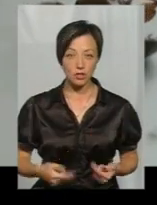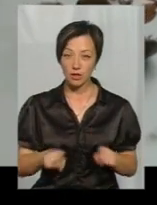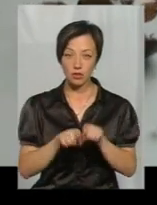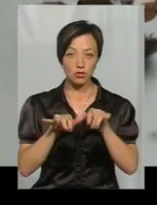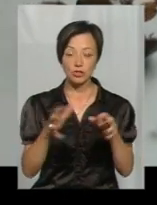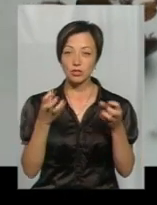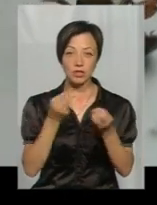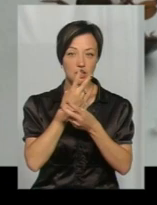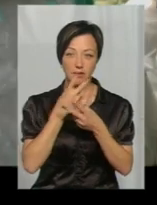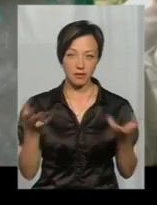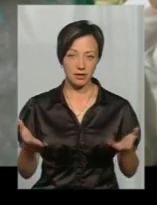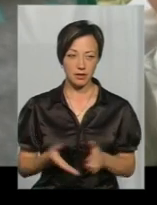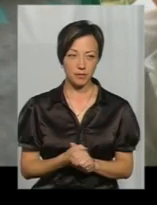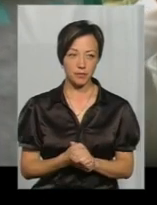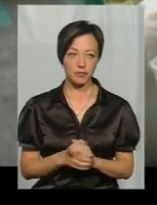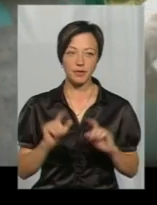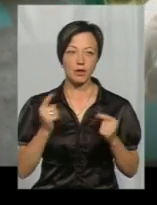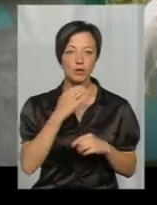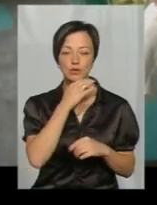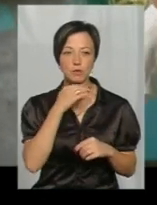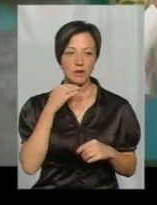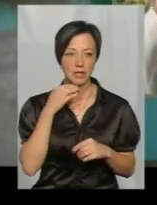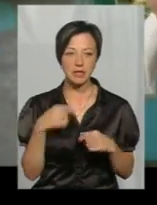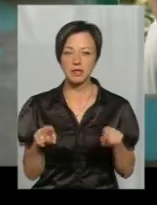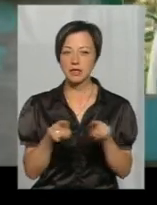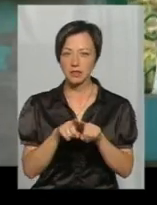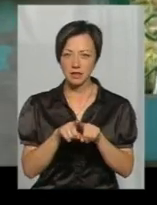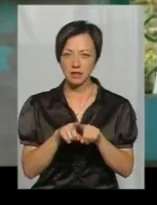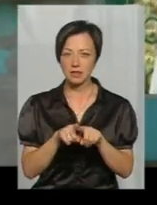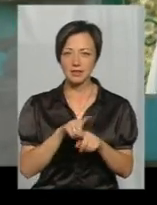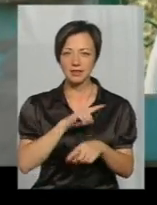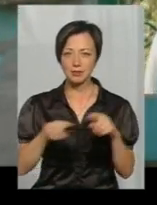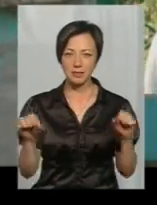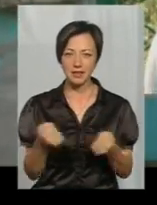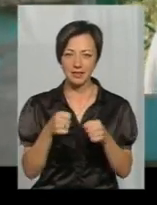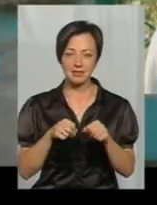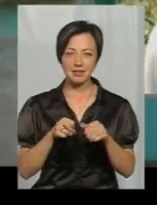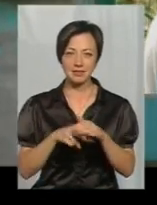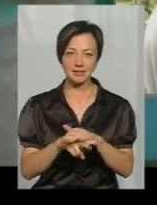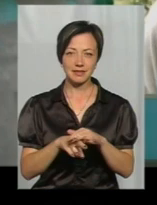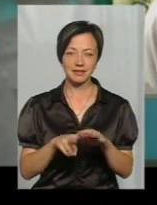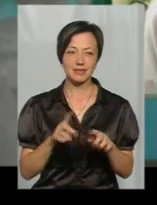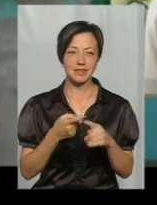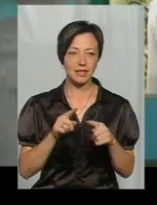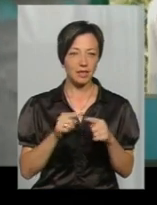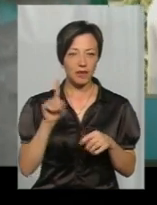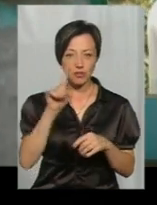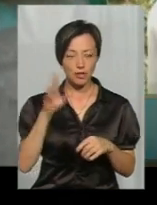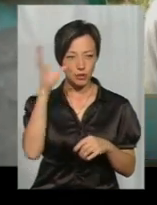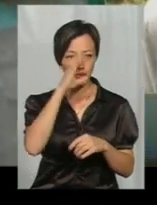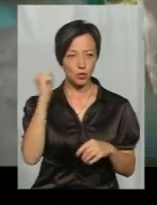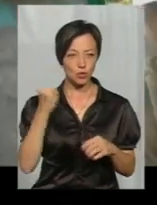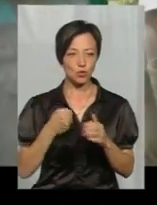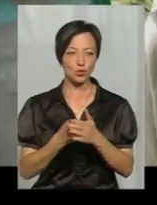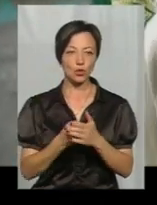жуків ще не бачу. Дуже багато. І такі ж парки так тікають, що страхи. Я в час ночі до